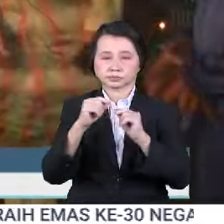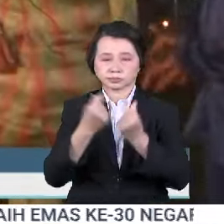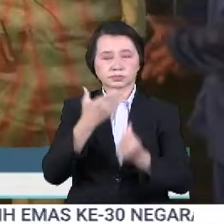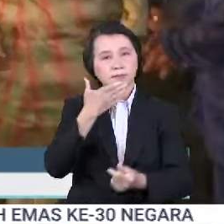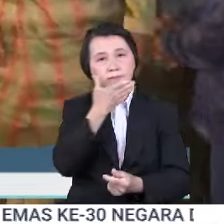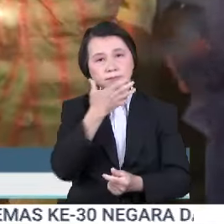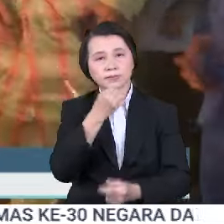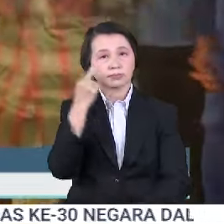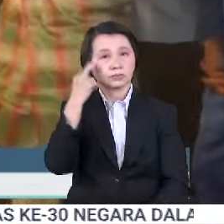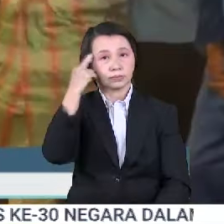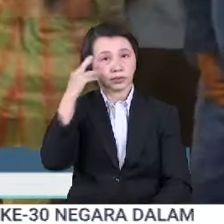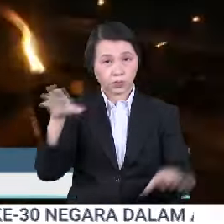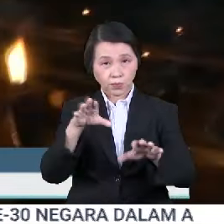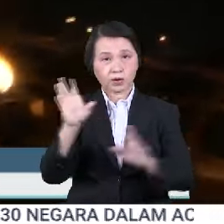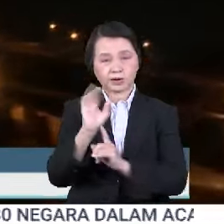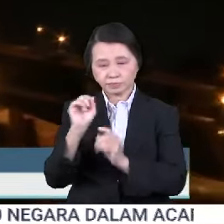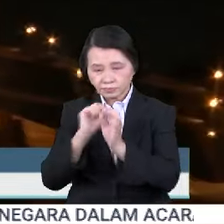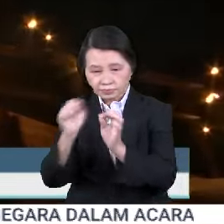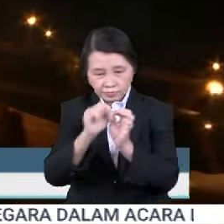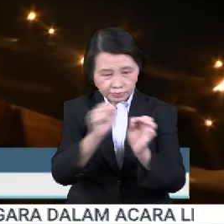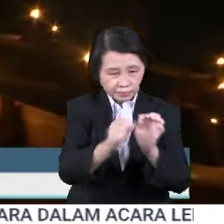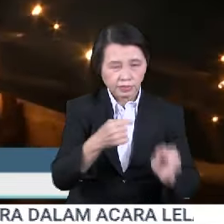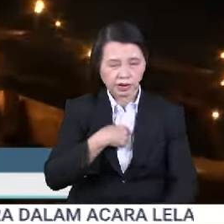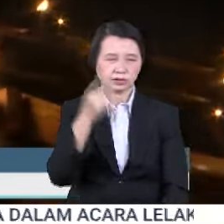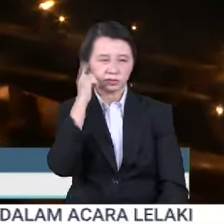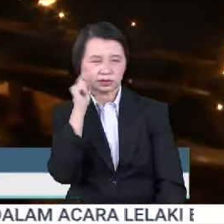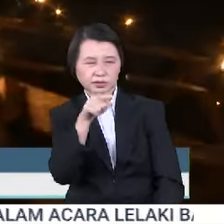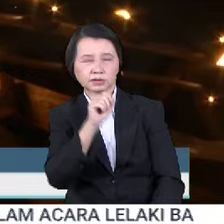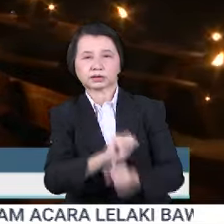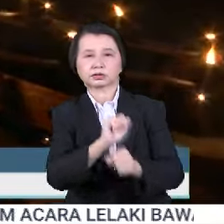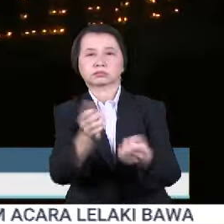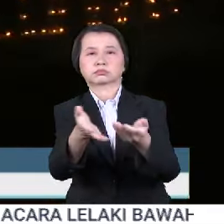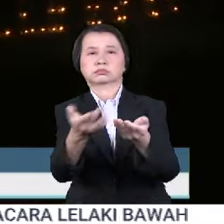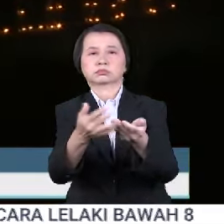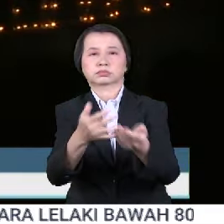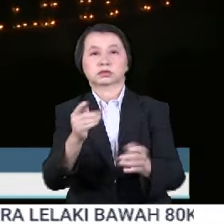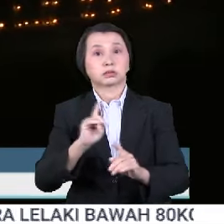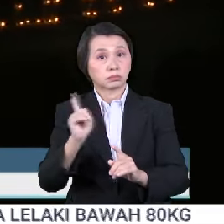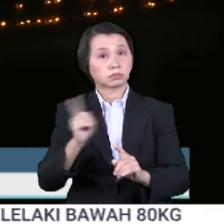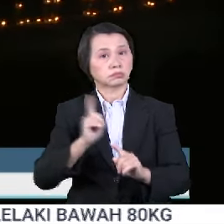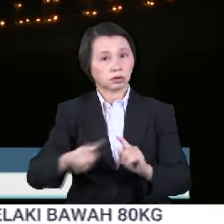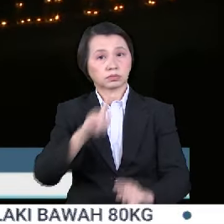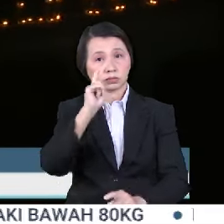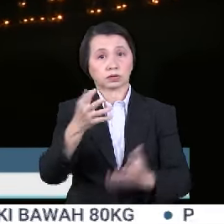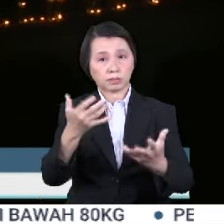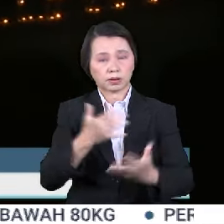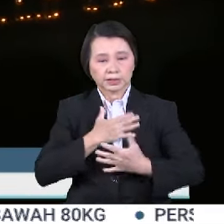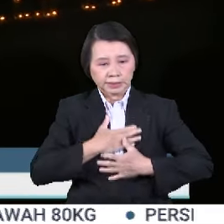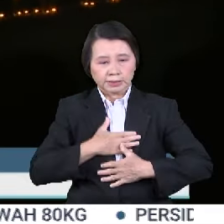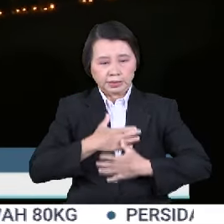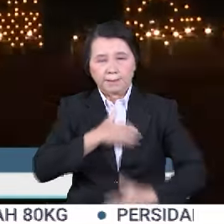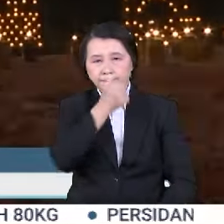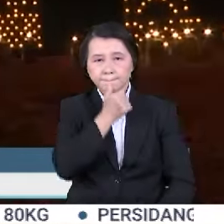belia dan remaja. Meskipun ada yang menganggap kerja ini mudah, namun sebenarnya banyak memerlukan kesabaran